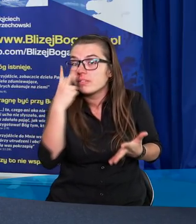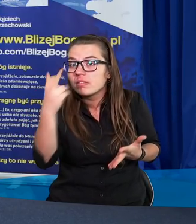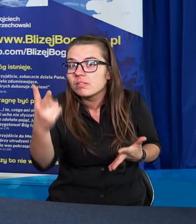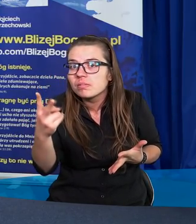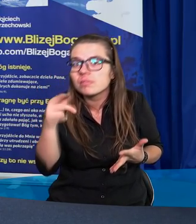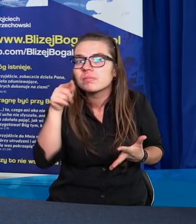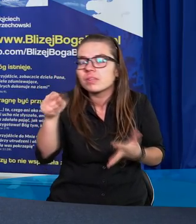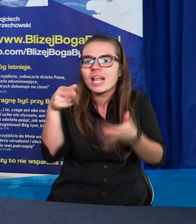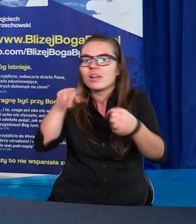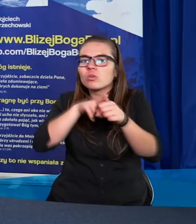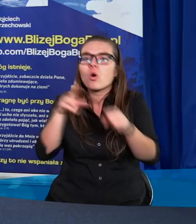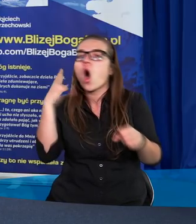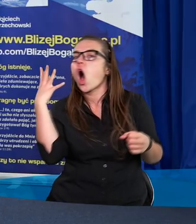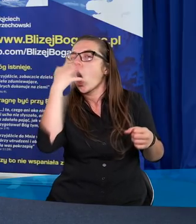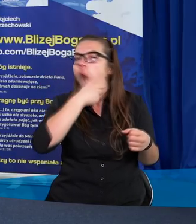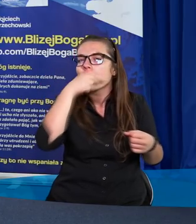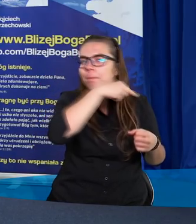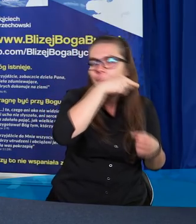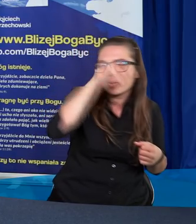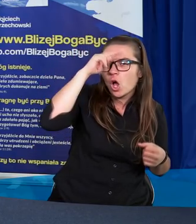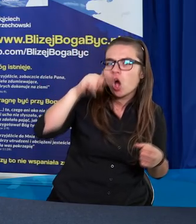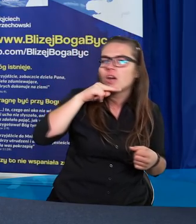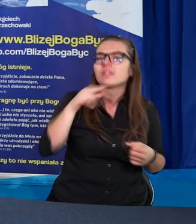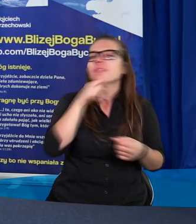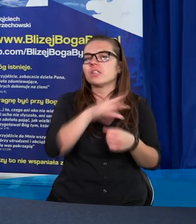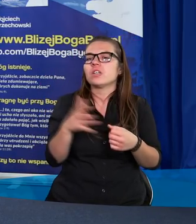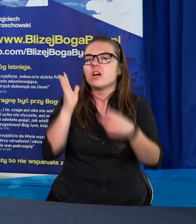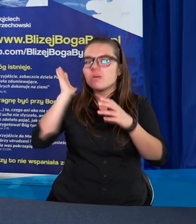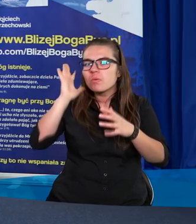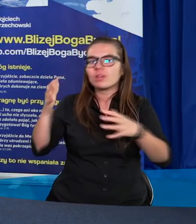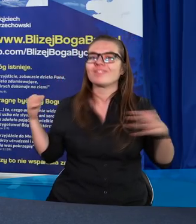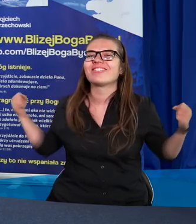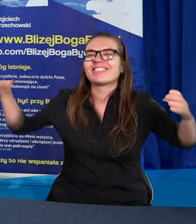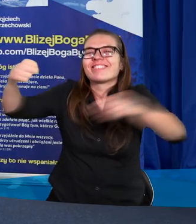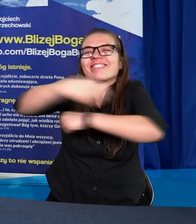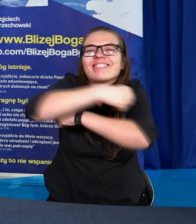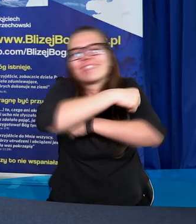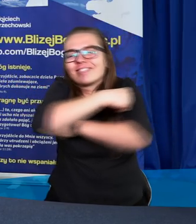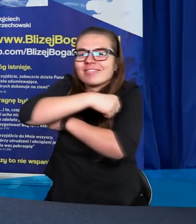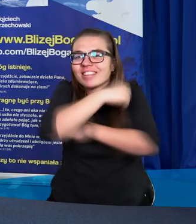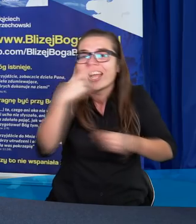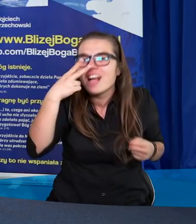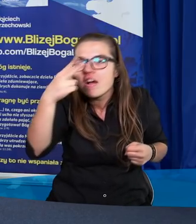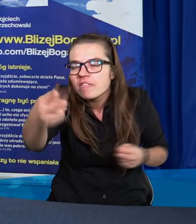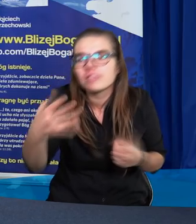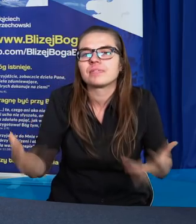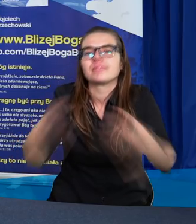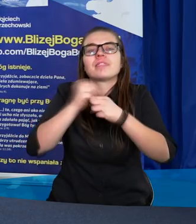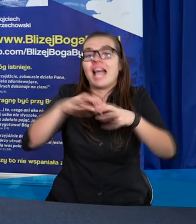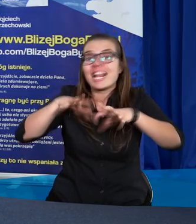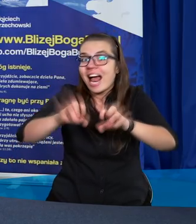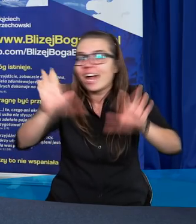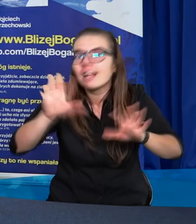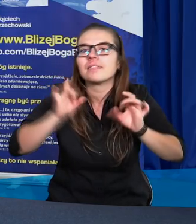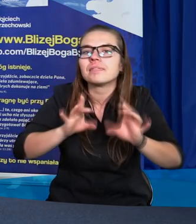ten, który obraził swojego ojca. Ten ojciec zrzuca się tam naprzeciw tego syna. I kiedy go widzi, nie zatrzymuje się,